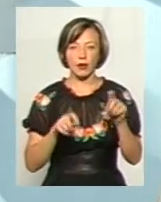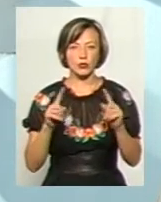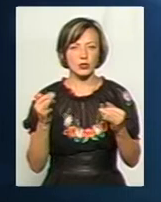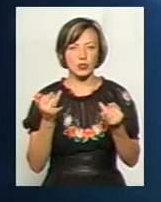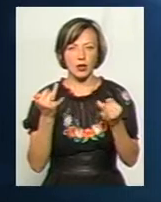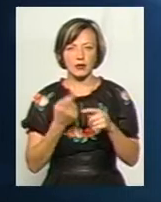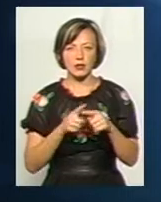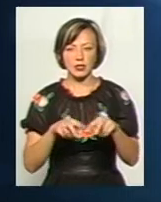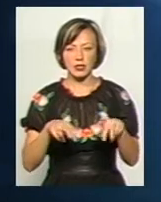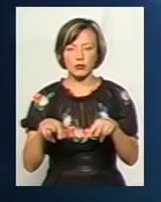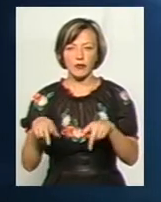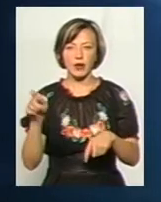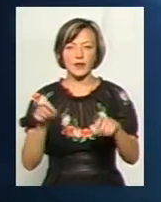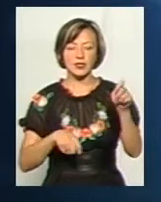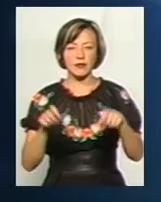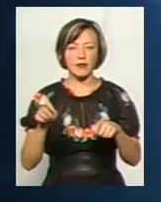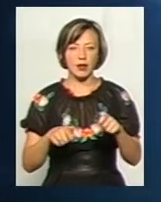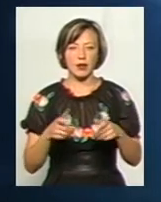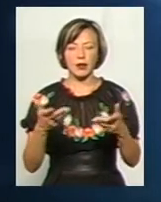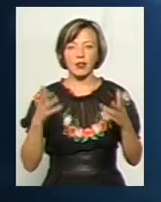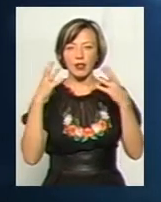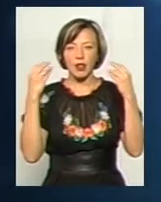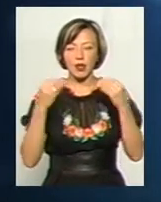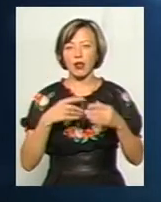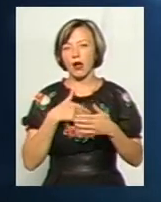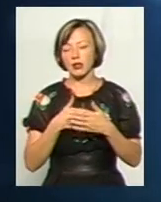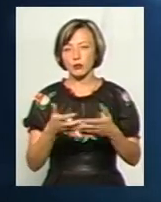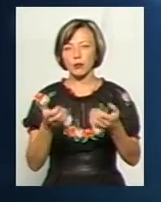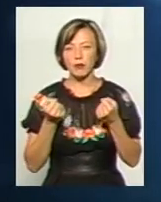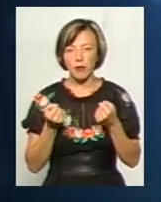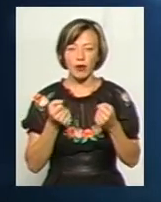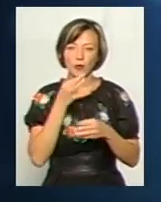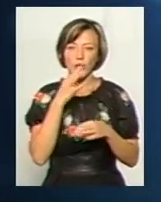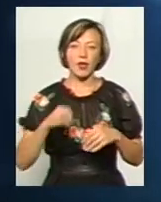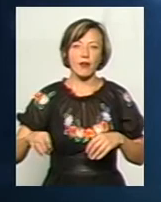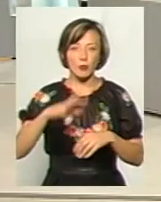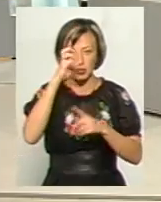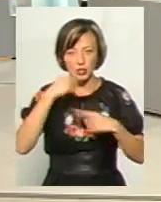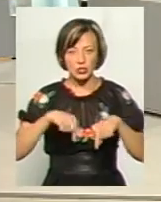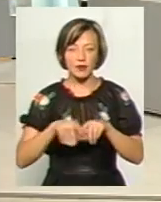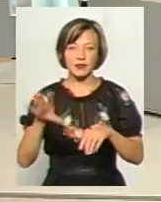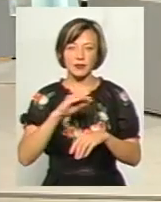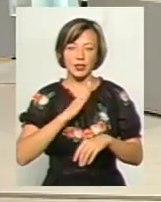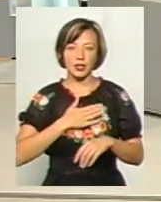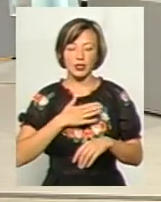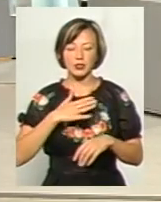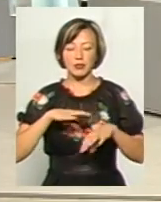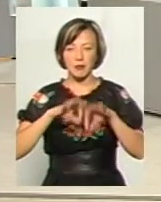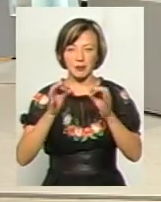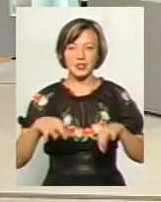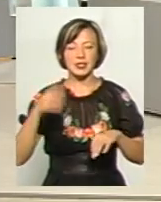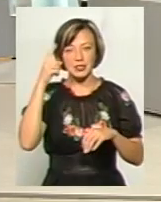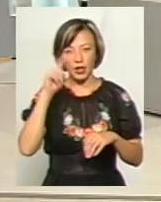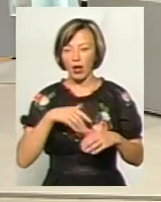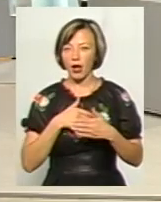цікаві ці танцювальні фестивалі. Нідерланди їх активно приймають, і в будь-якій європейській державі всі наші митці знають, що це